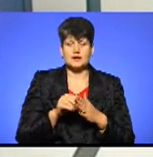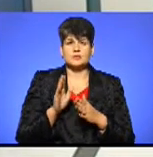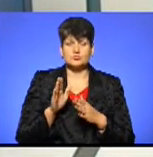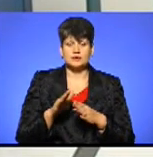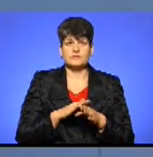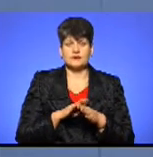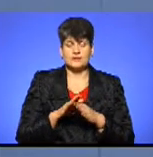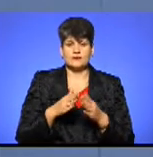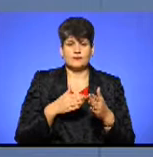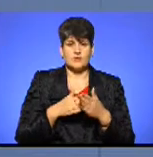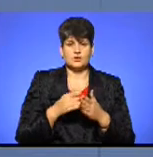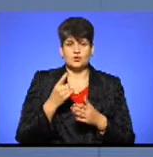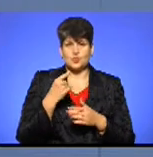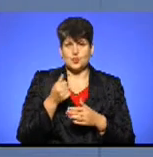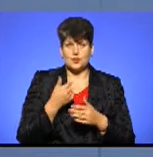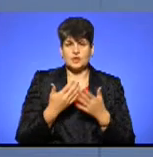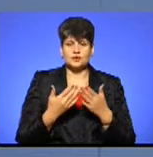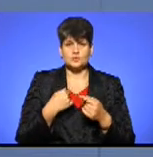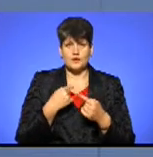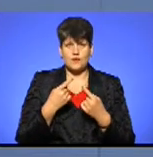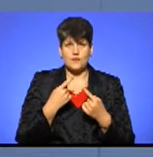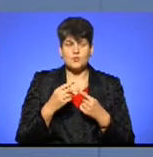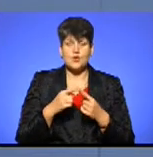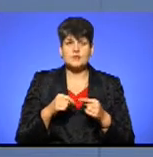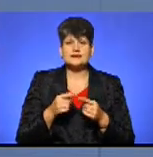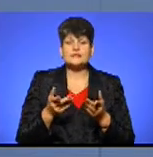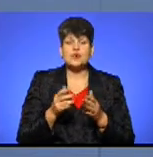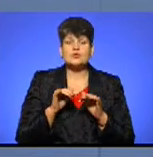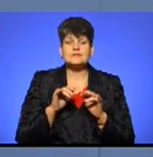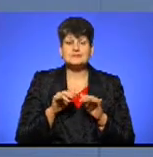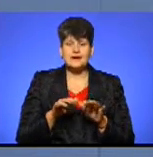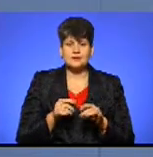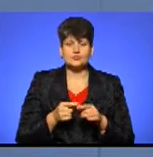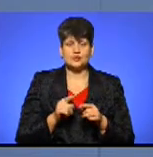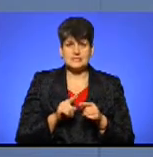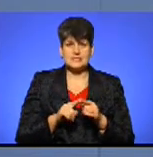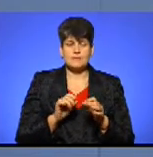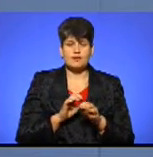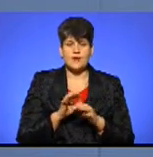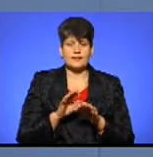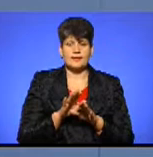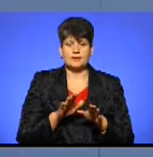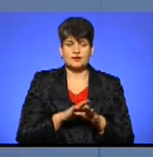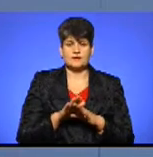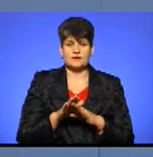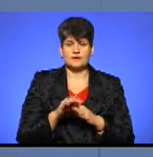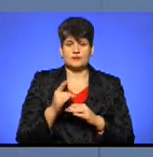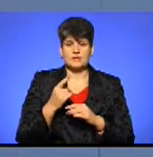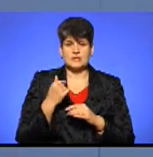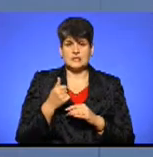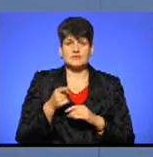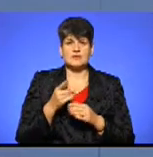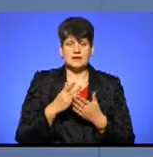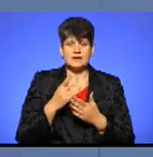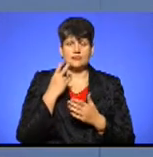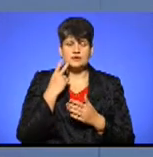межах одного року. Тобто якщо ми говоримо про організацію якогось заходу, цей проєкт не буде реалізований в межах одного року, тому що він є постійний